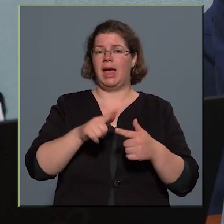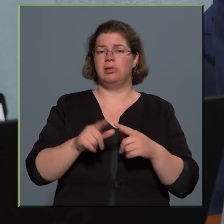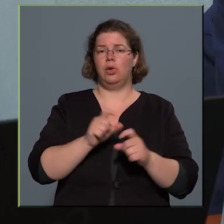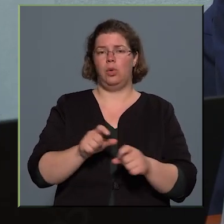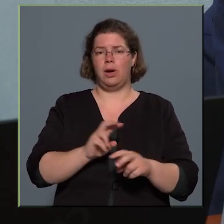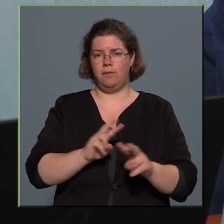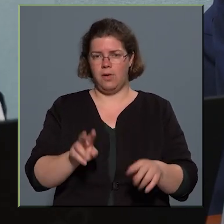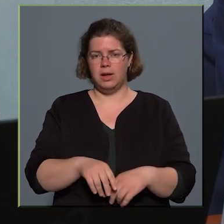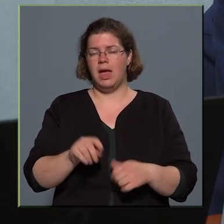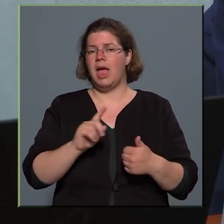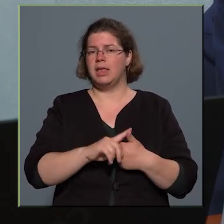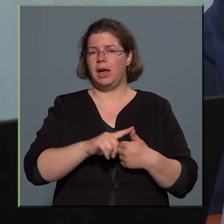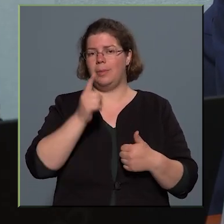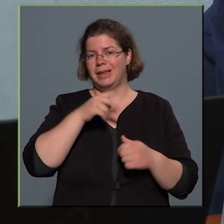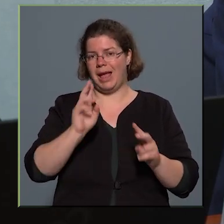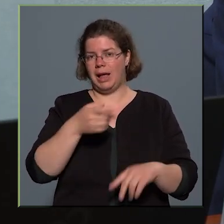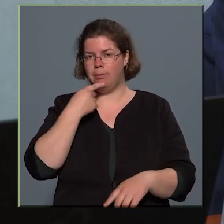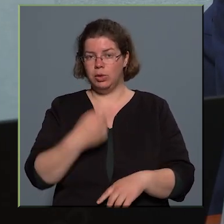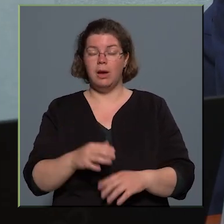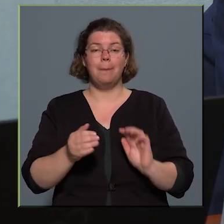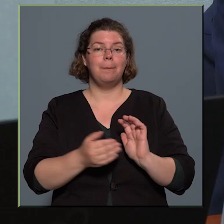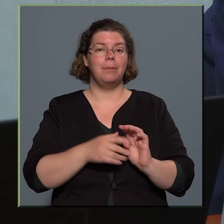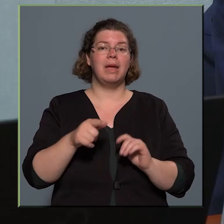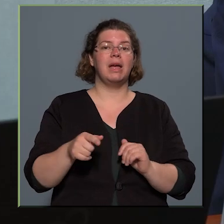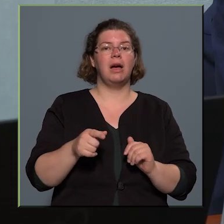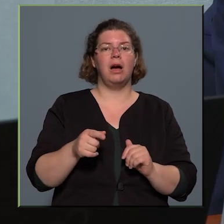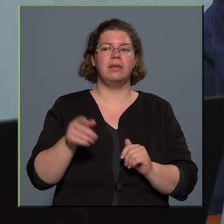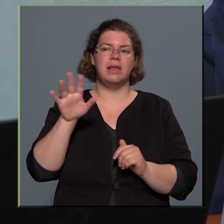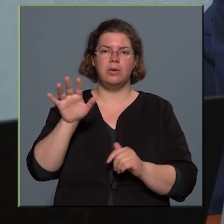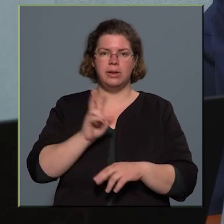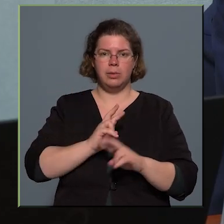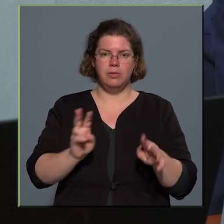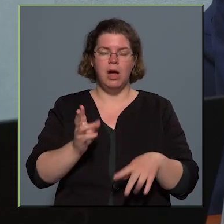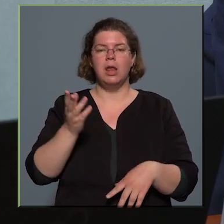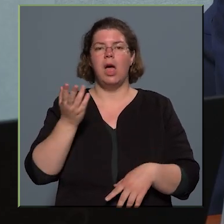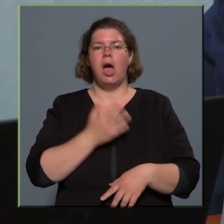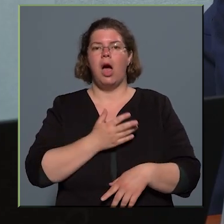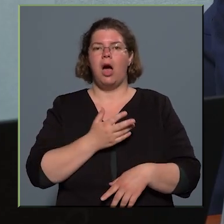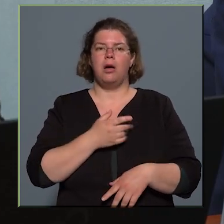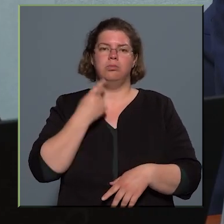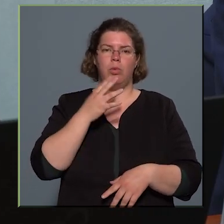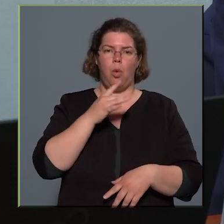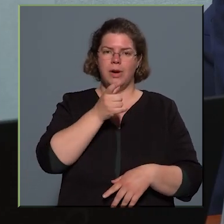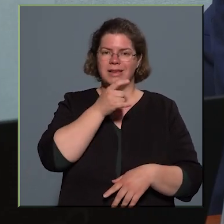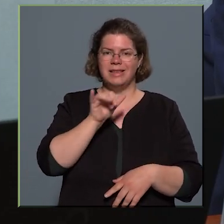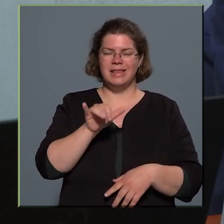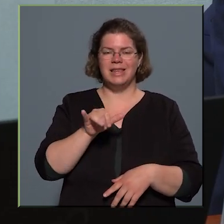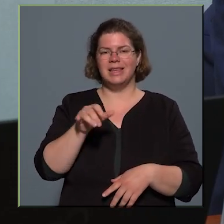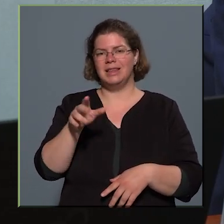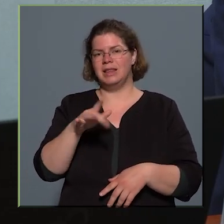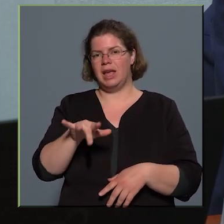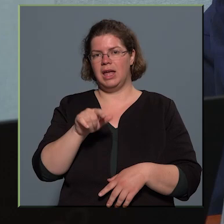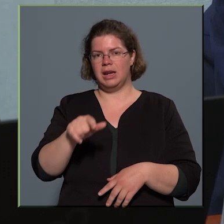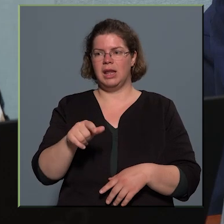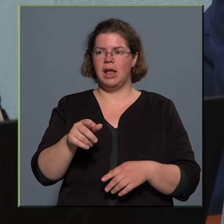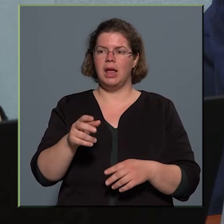egyik, amit azért el kell mondani, hogy még a sztereotépe él, hogyha az Orci út, vagy az Orci térnél a kőbányokt elején